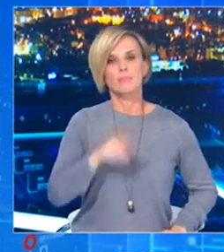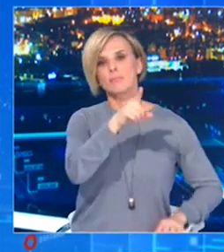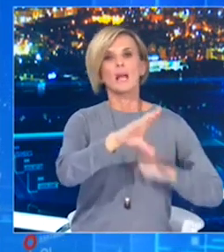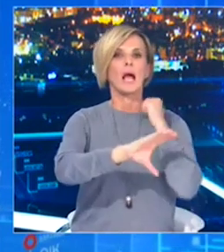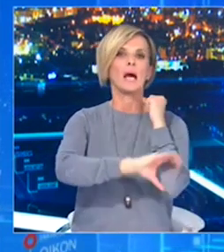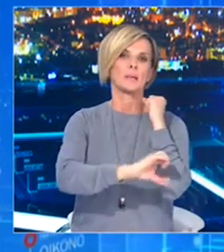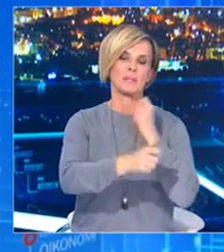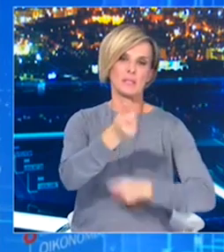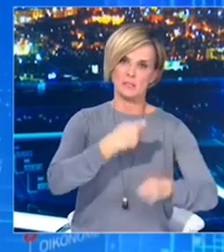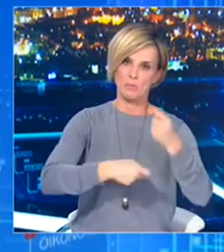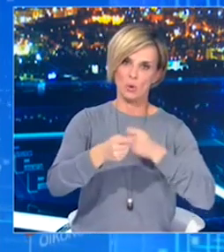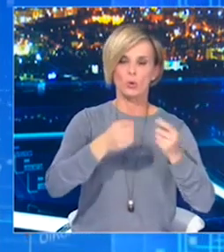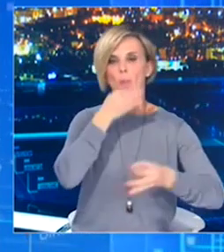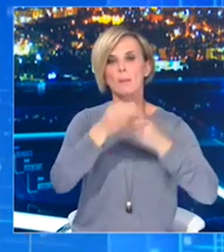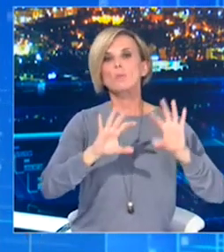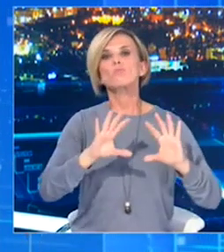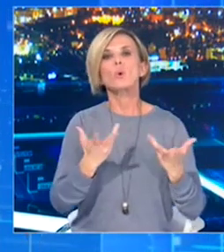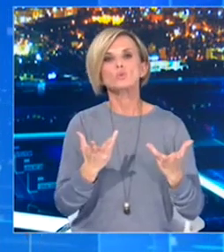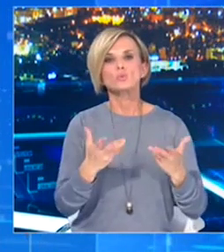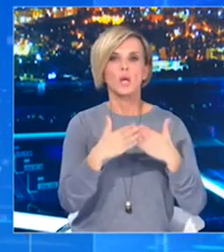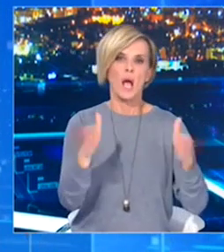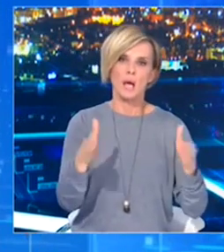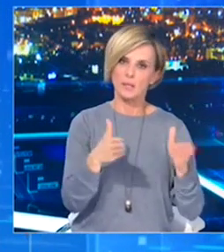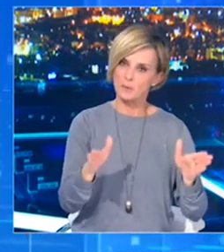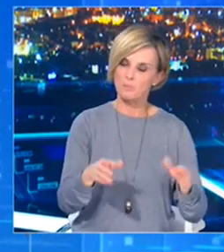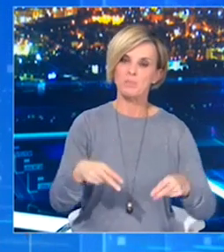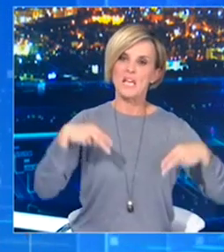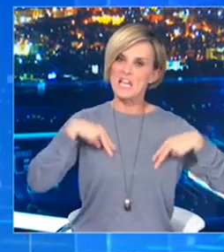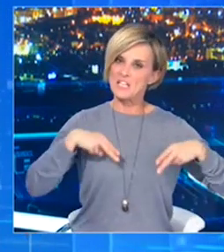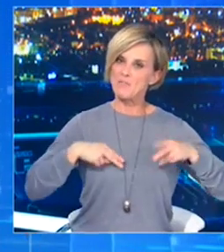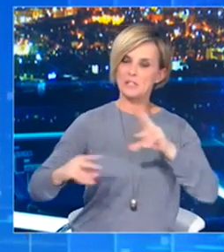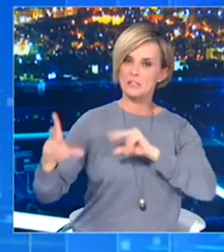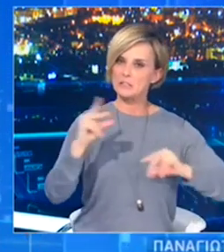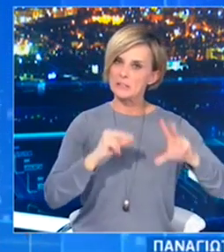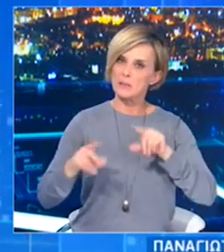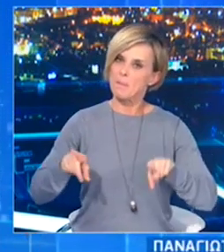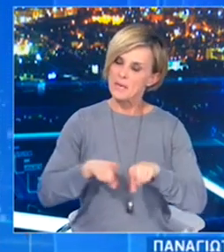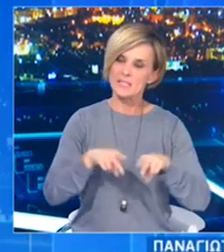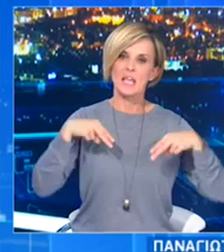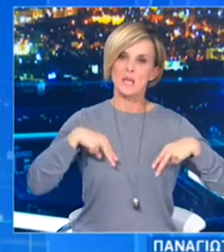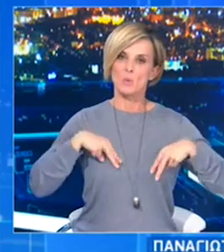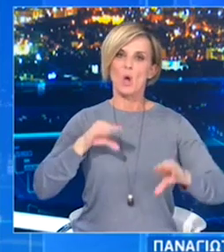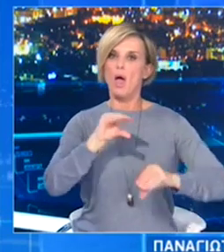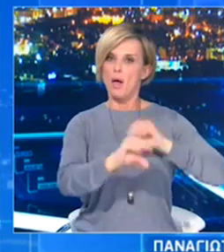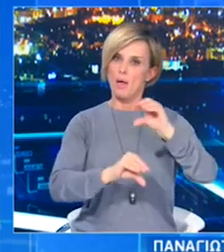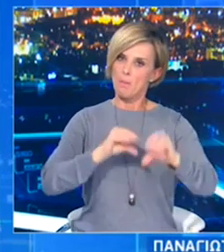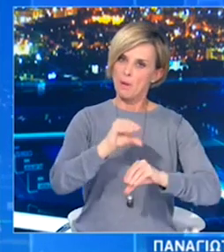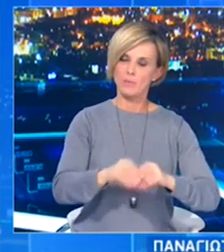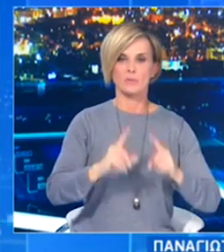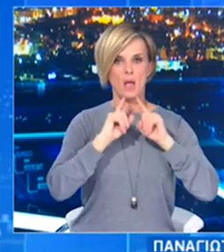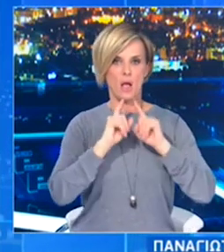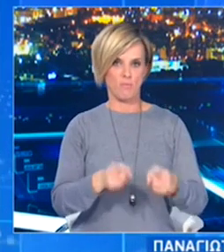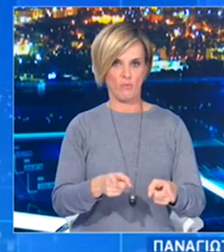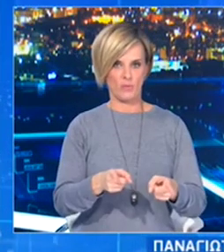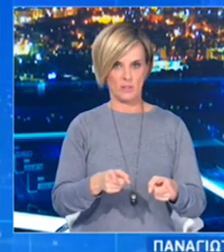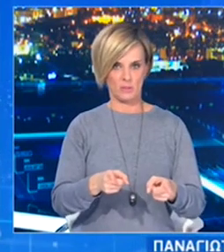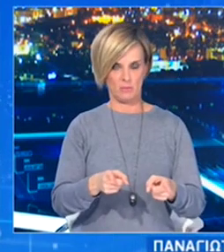Κυρίες και κύριοι, καλησπέρα. Η Ελληνική Κυβέρνηση, συνέχεια της ηγίσεως του Υπουργού Ανάπτυξης και Επενδύσεων, αποφάσισε την περιορισμένη